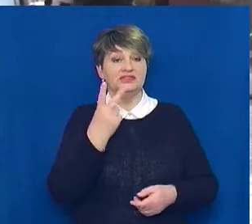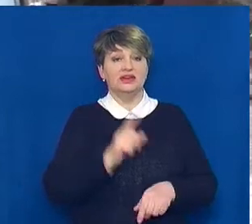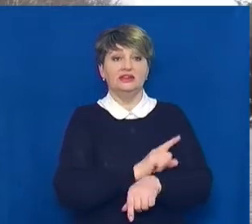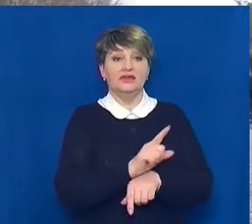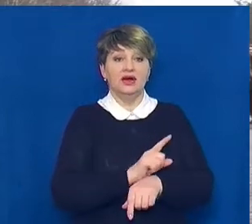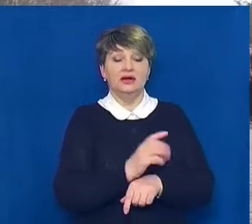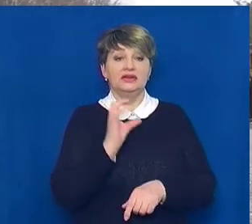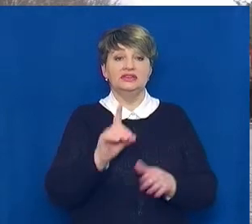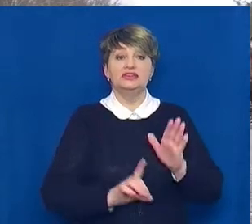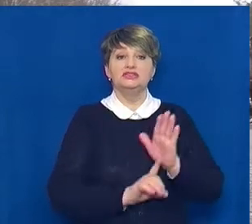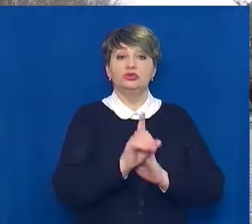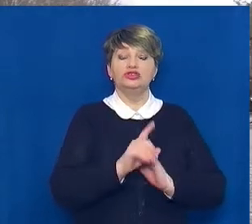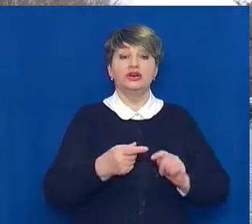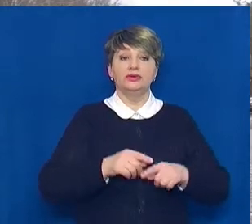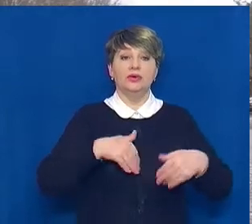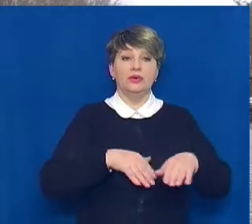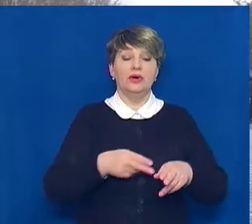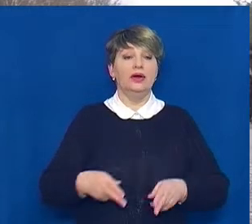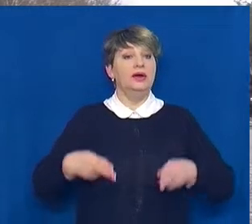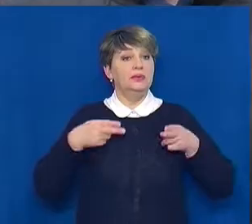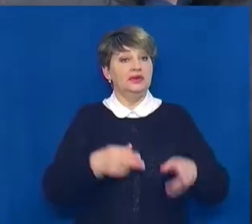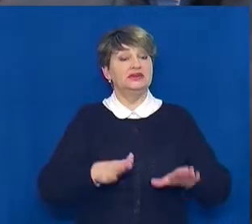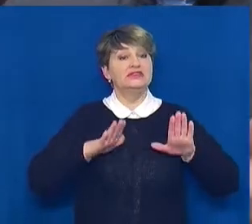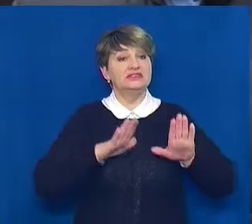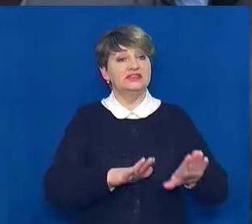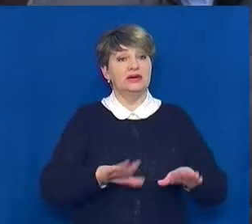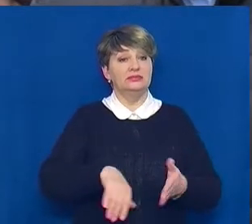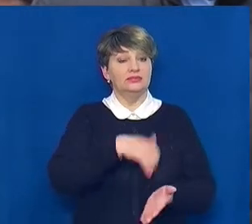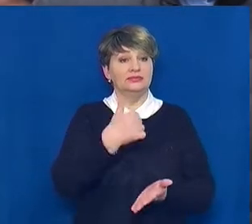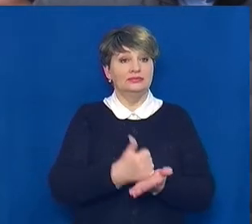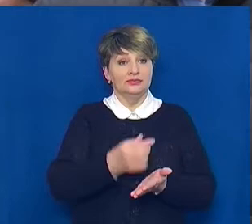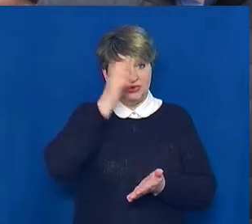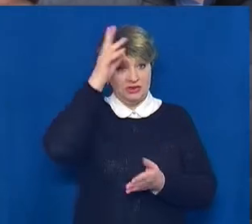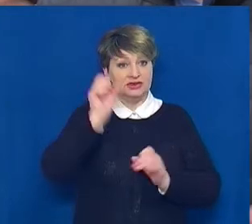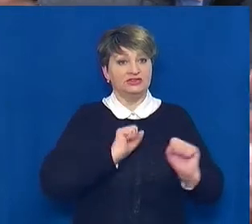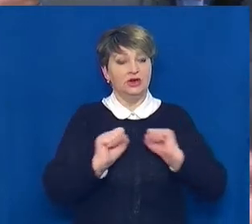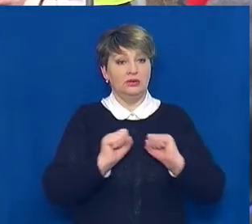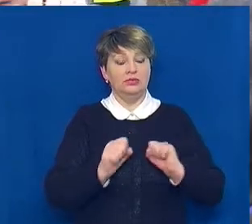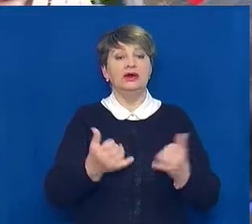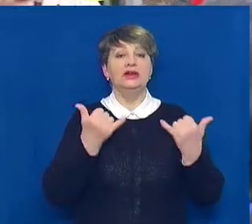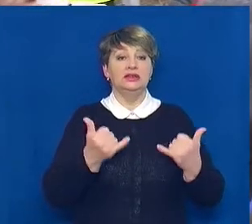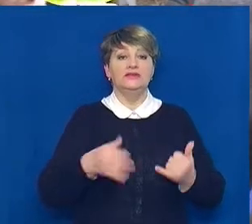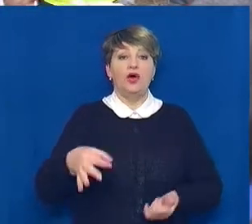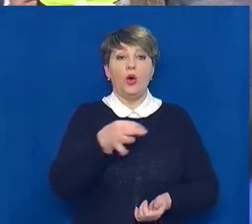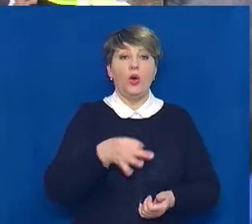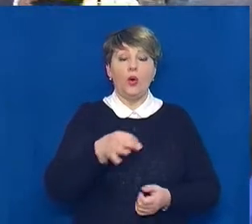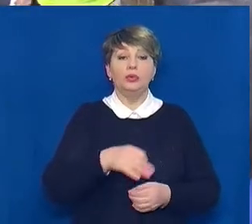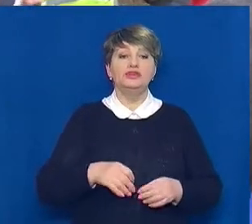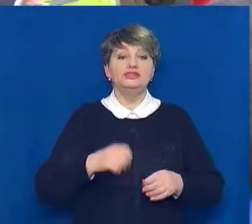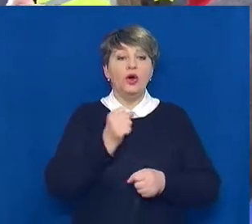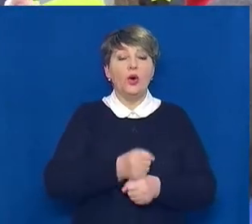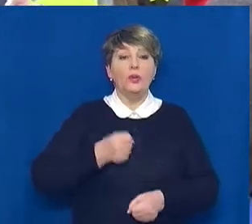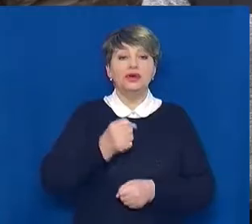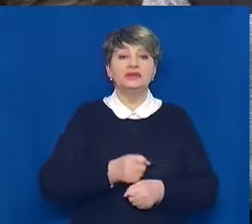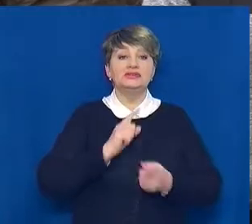акції до людей приїхав заступник голови Черкаської облдержадміністрації Роман Карманник. Каже, нині в області опрацьовують зміни до перспективного